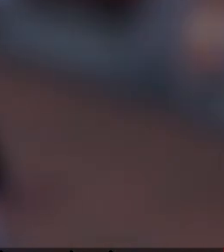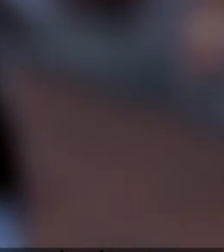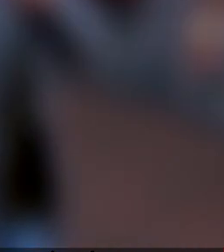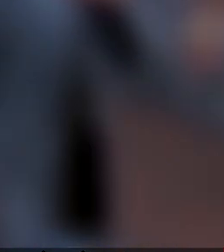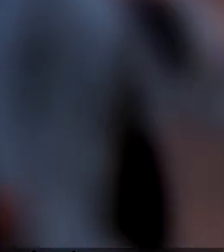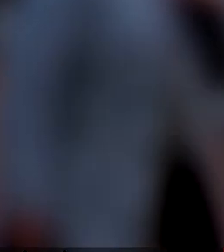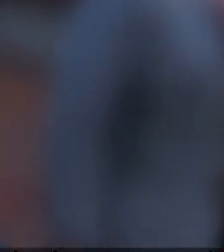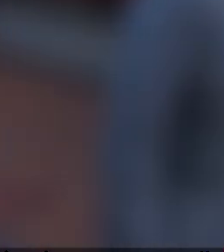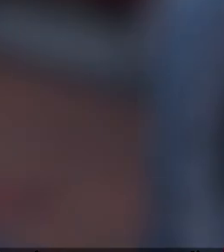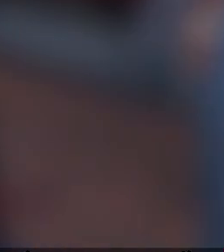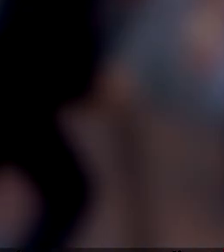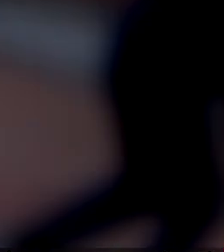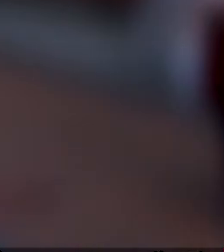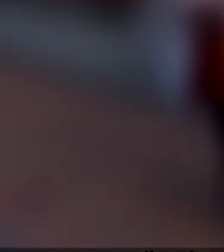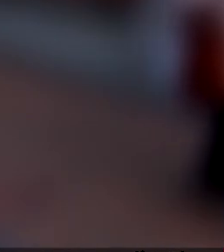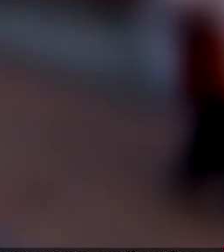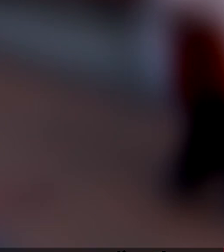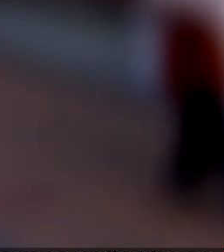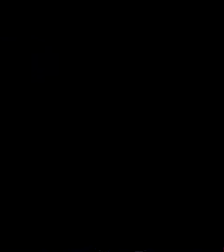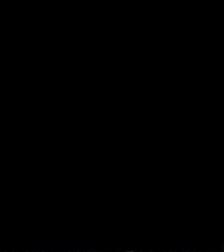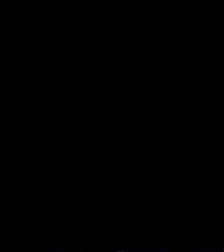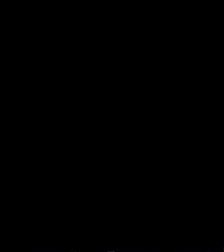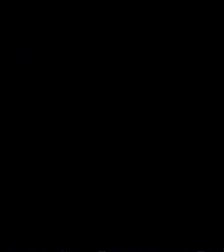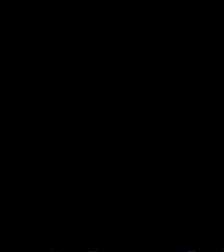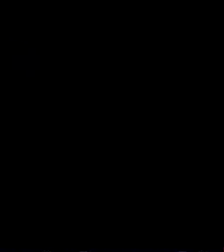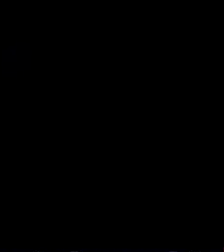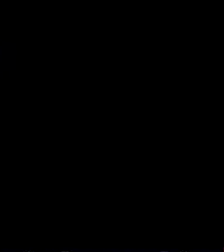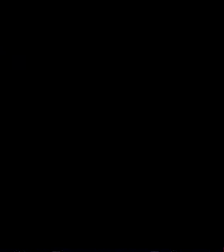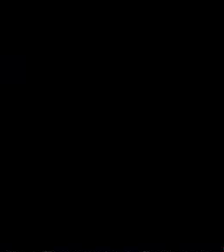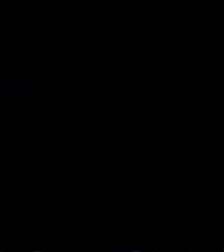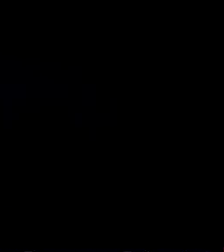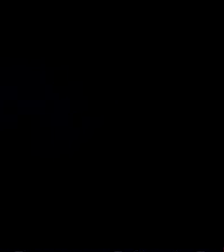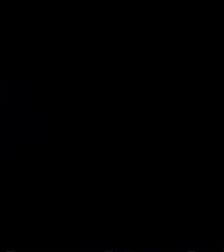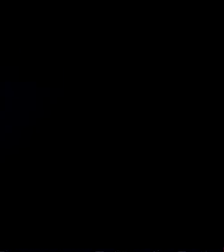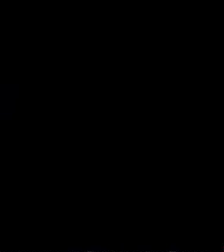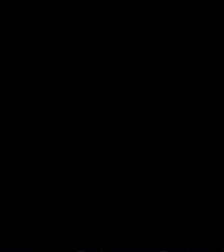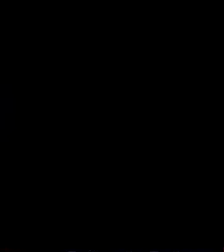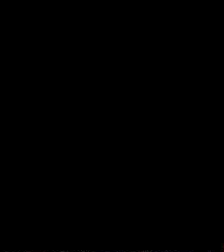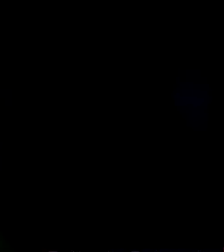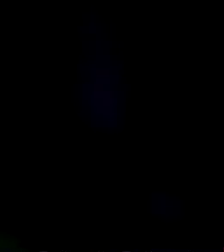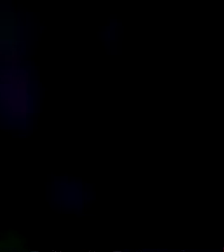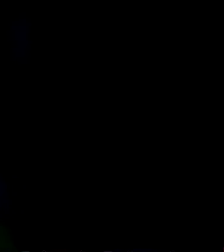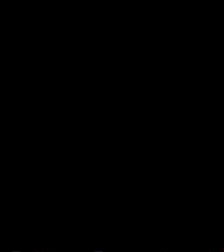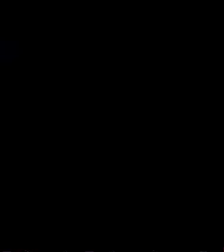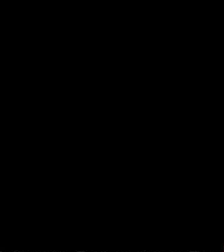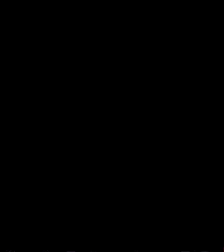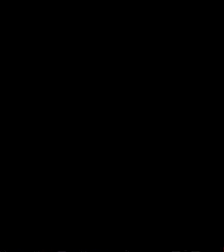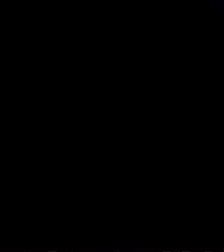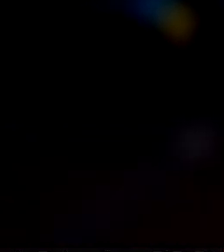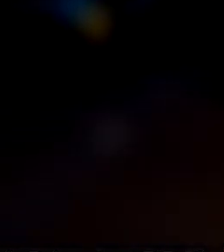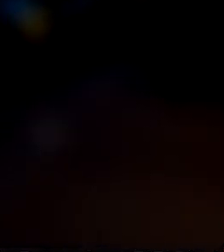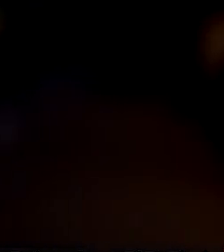Apmēram 20 minūtes, apmēram 40 minūtes, puzotras stunda. Pareizā atbildi līdz